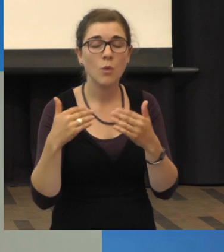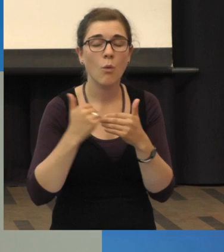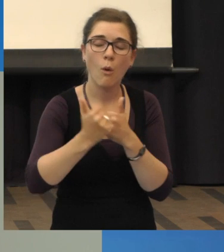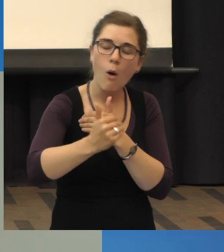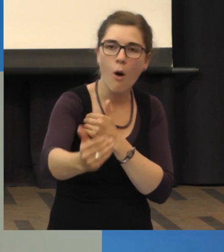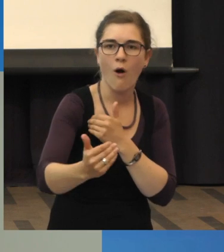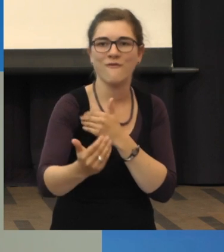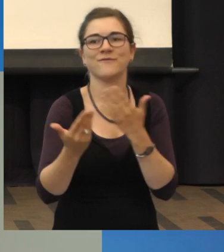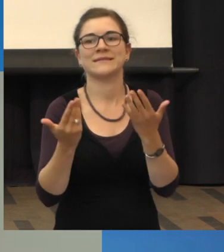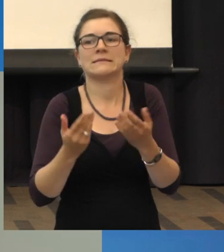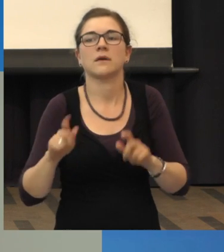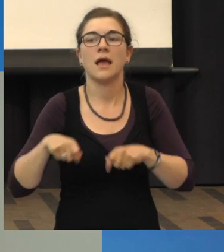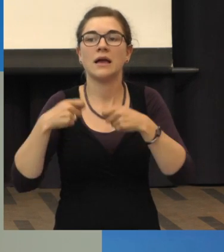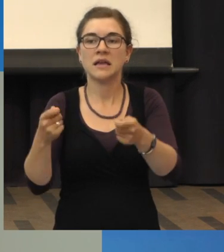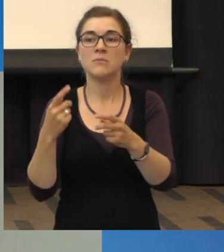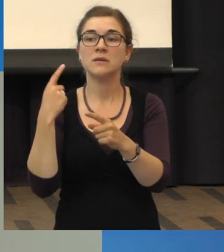Effekt rauskommt.